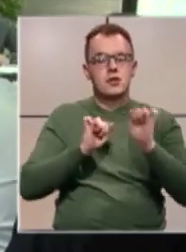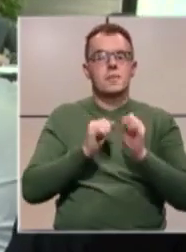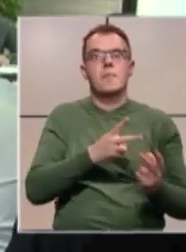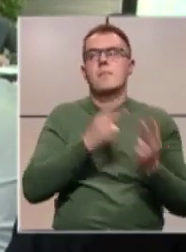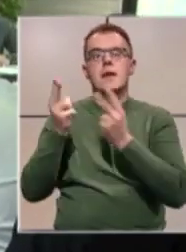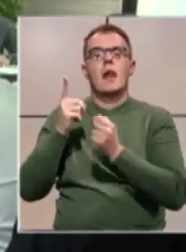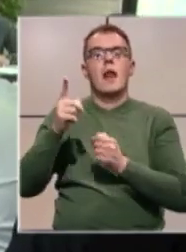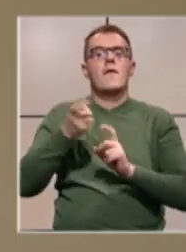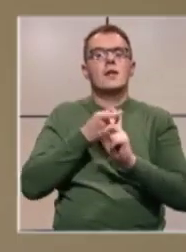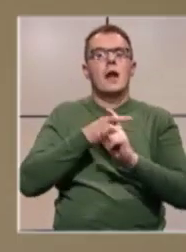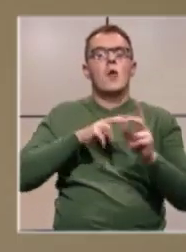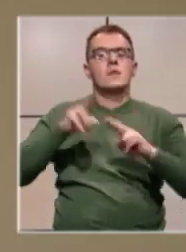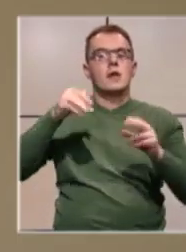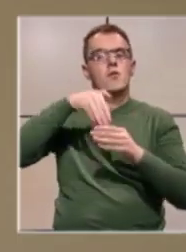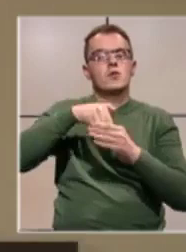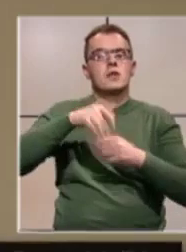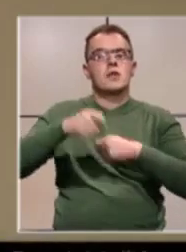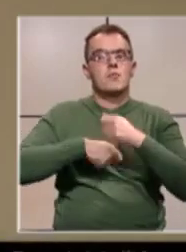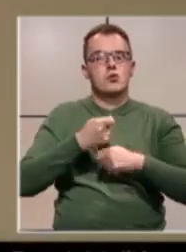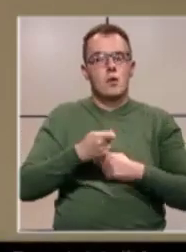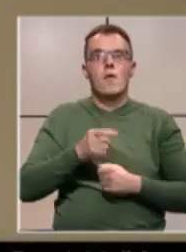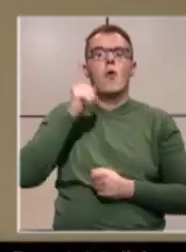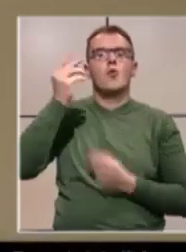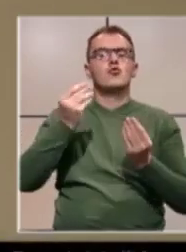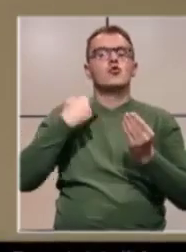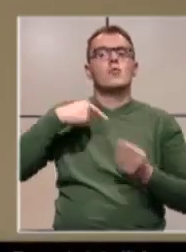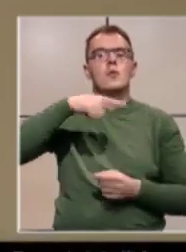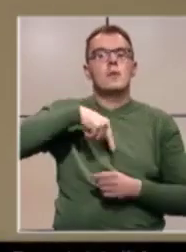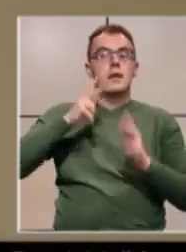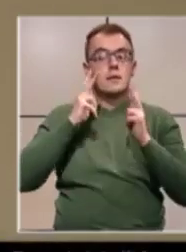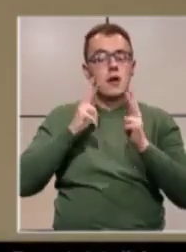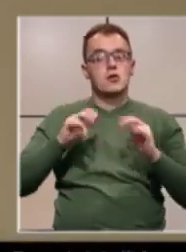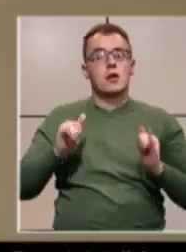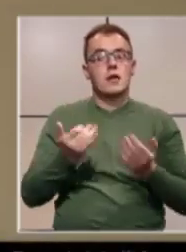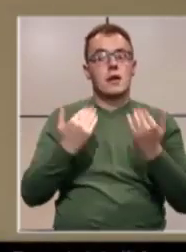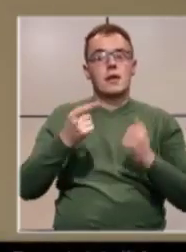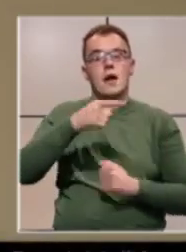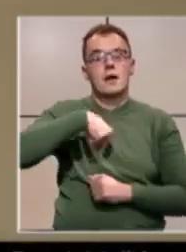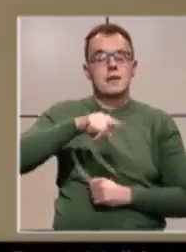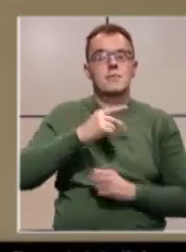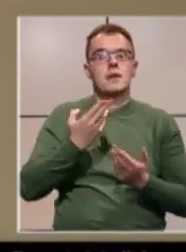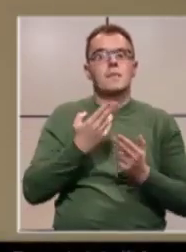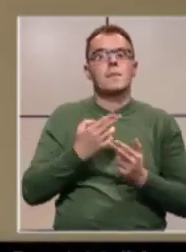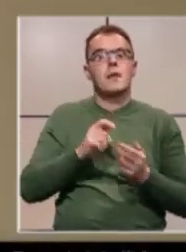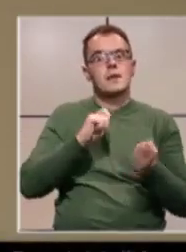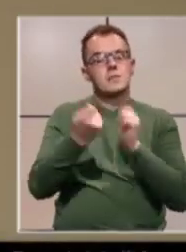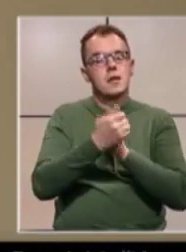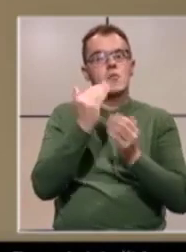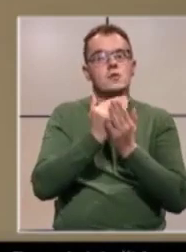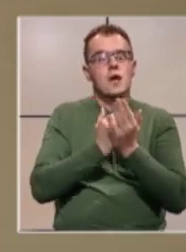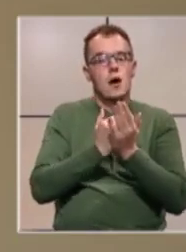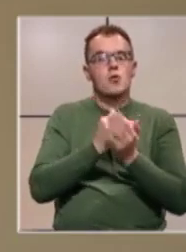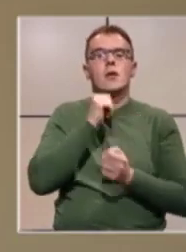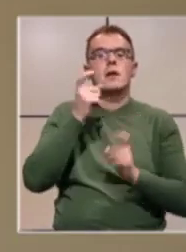unutarnjih poslova. I ono što smo mi tražili je zapravo da i mi izmijenimo zakone i